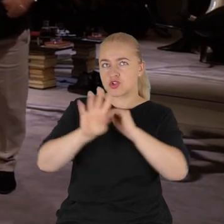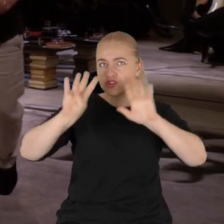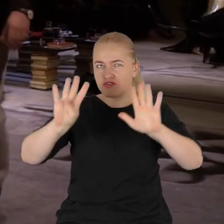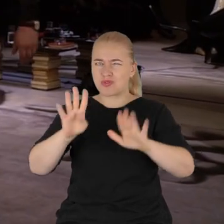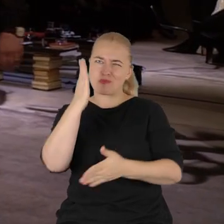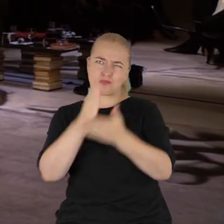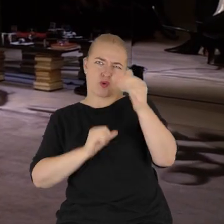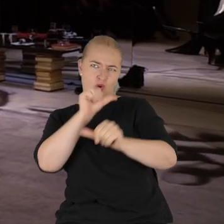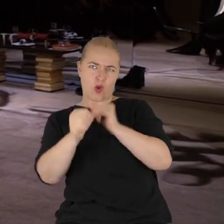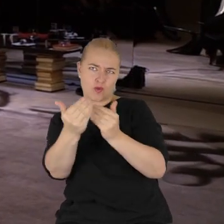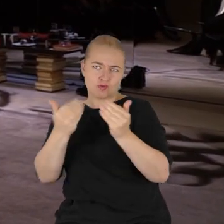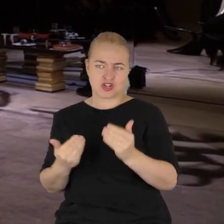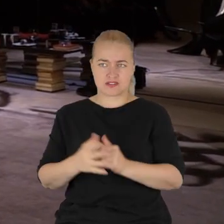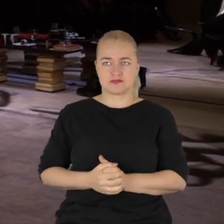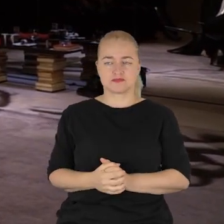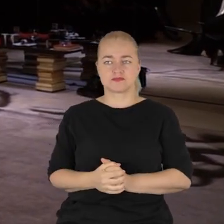Wiesz co, ale coś się też nadchodzi.